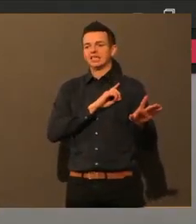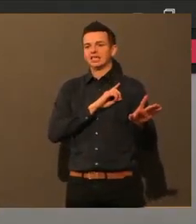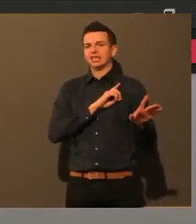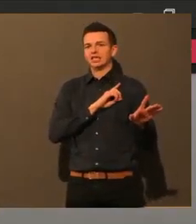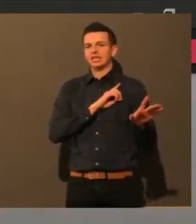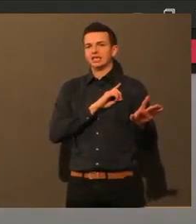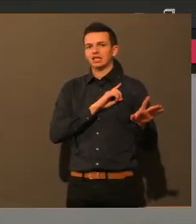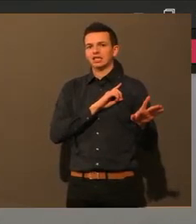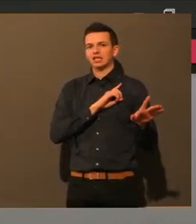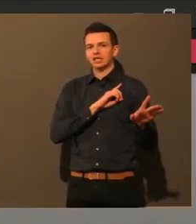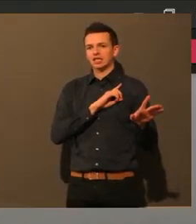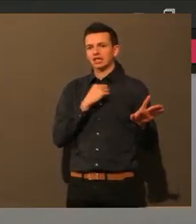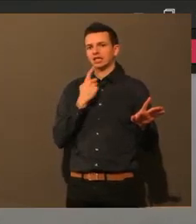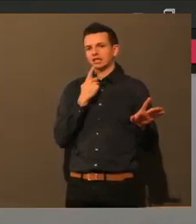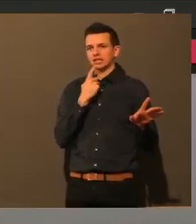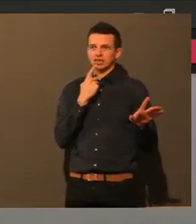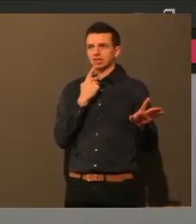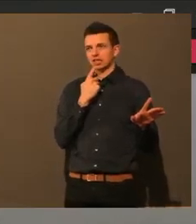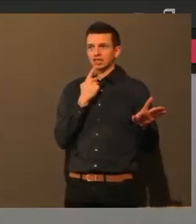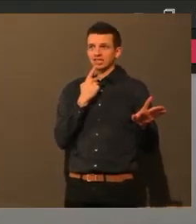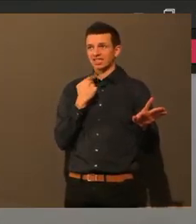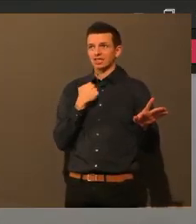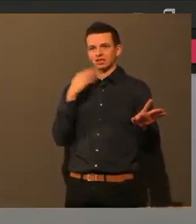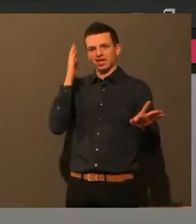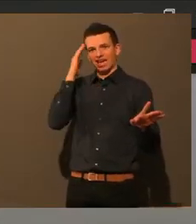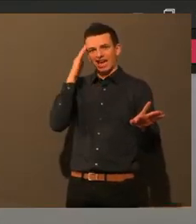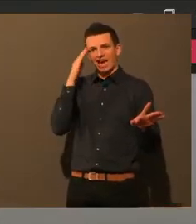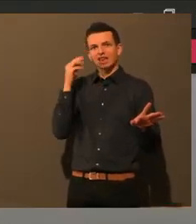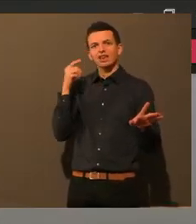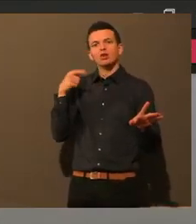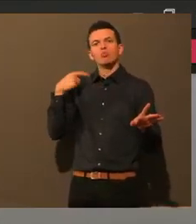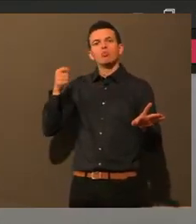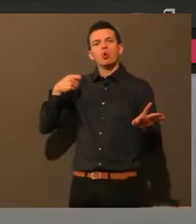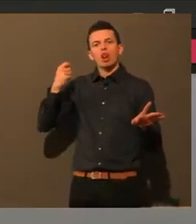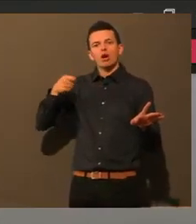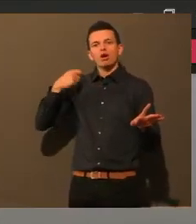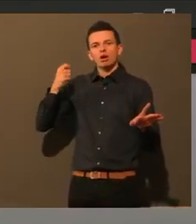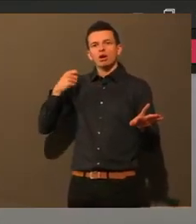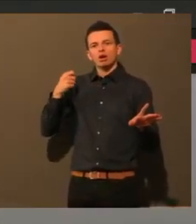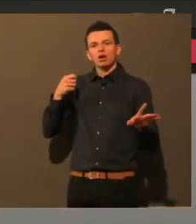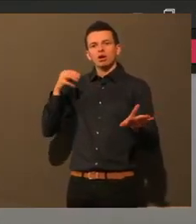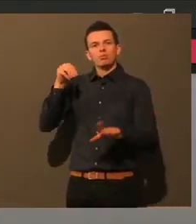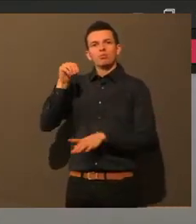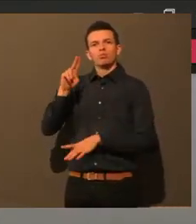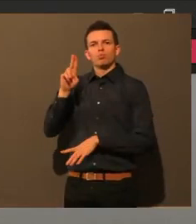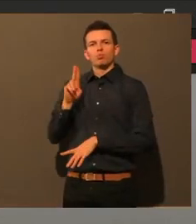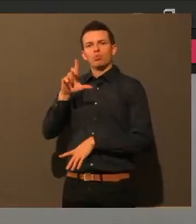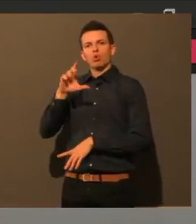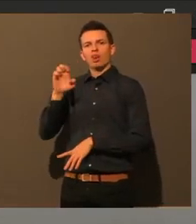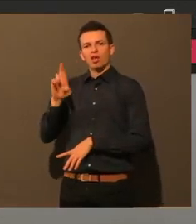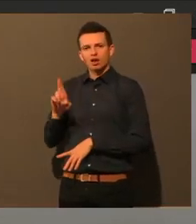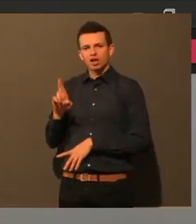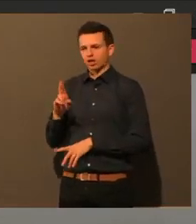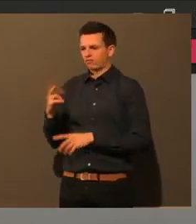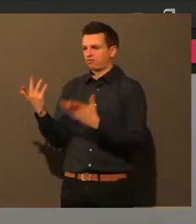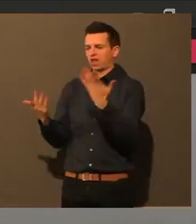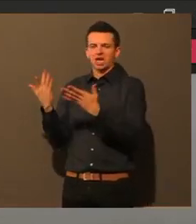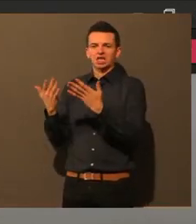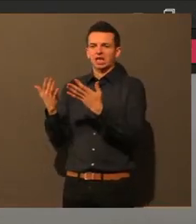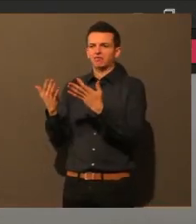Müller, also das könnte morgen früh geklärt werden, ob Müller was spenden kann, also Spielzeuge eventuell oder Schokolade.